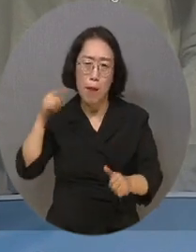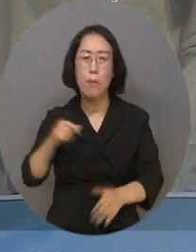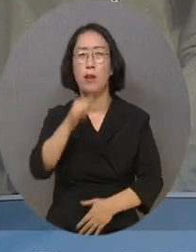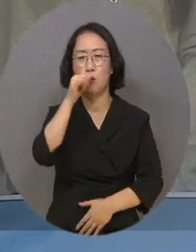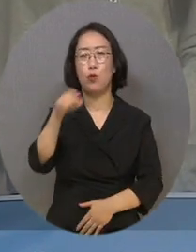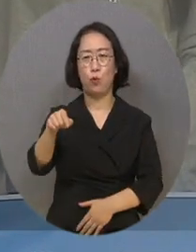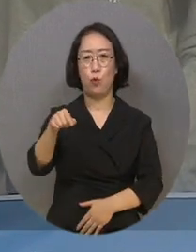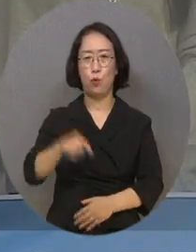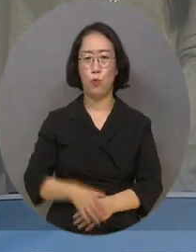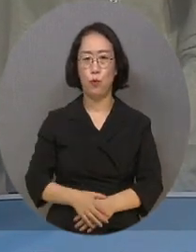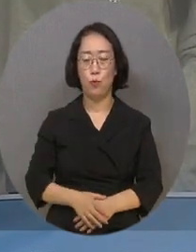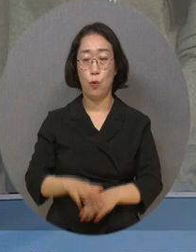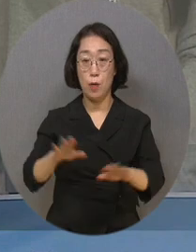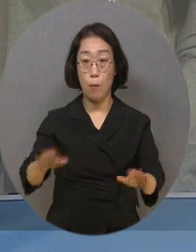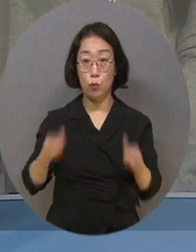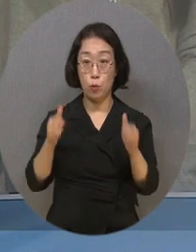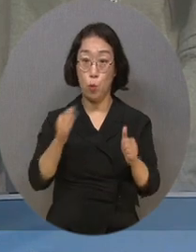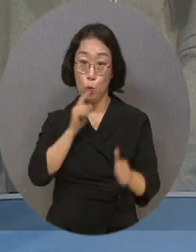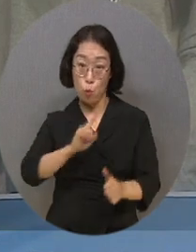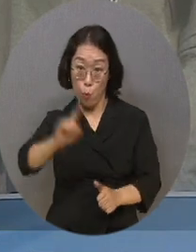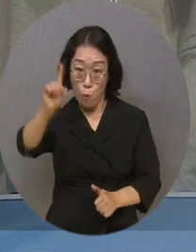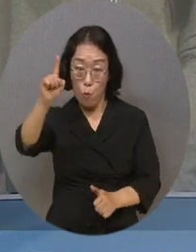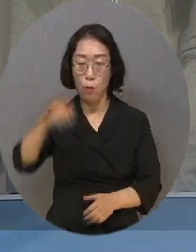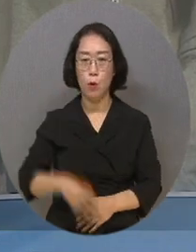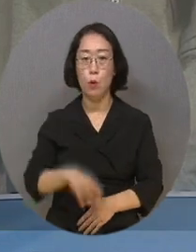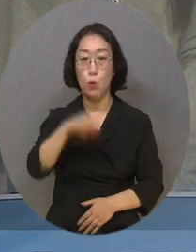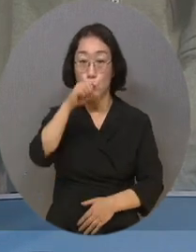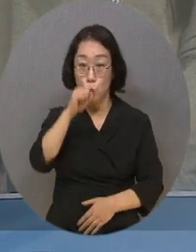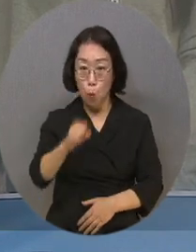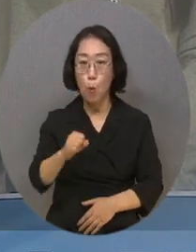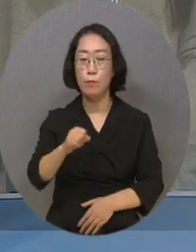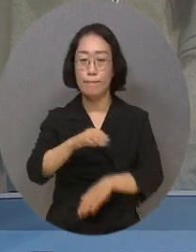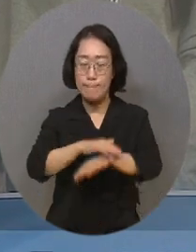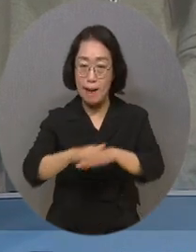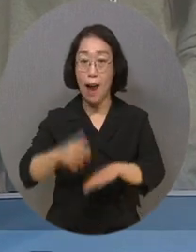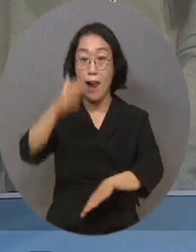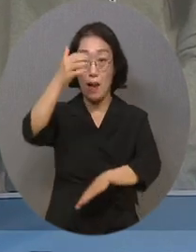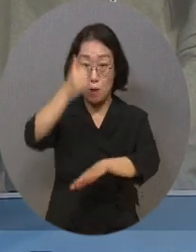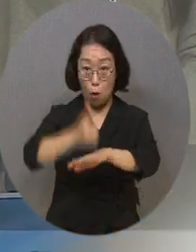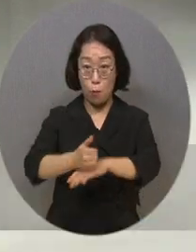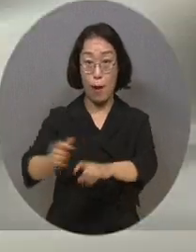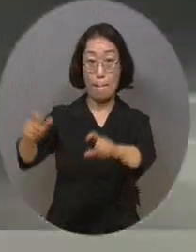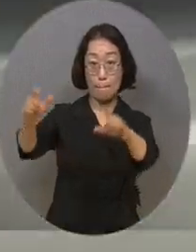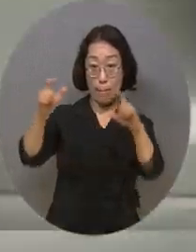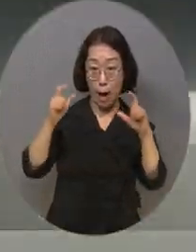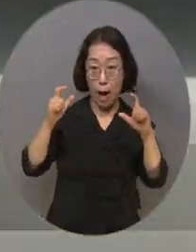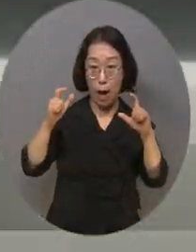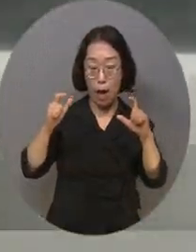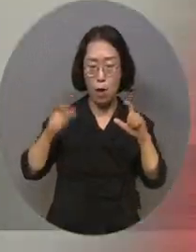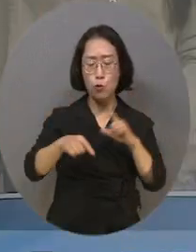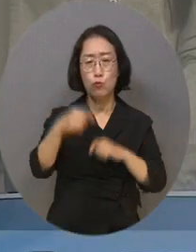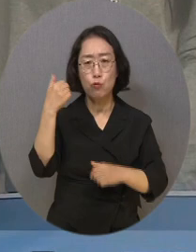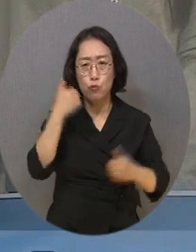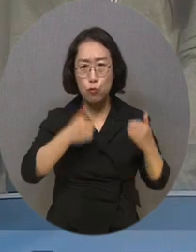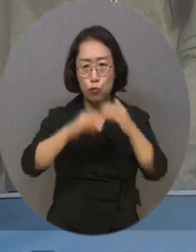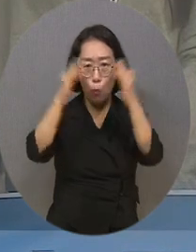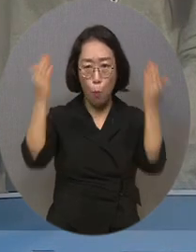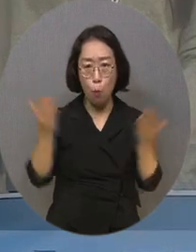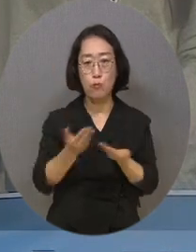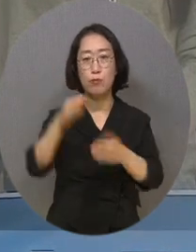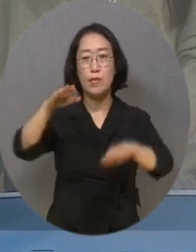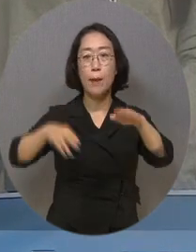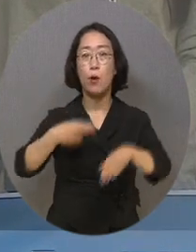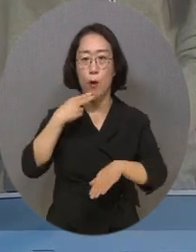때문입니다. 이번 소송이 좋은 결실을 맺어서 앞으로 누구도 차별받지 않는